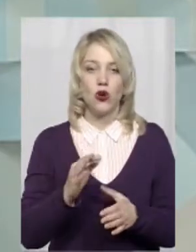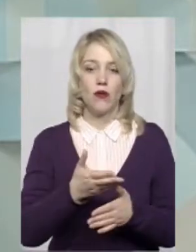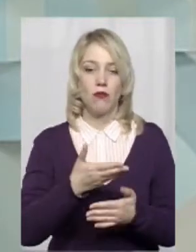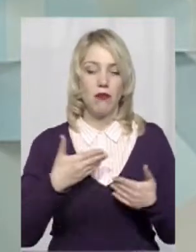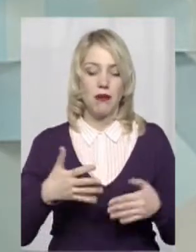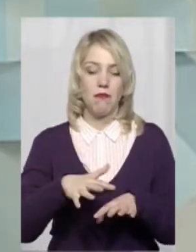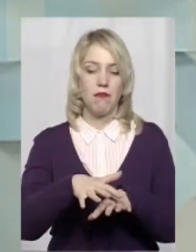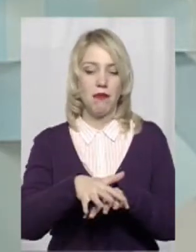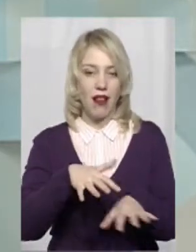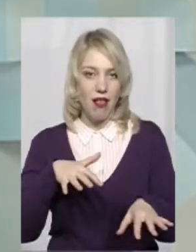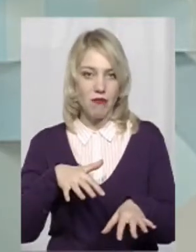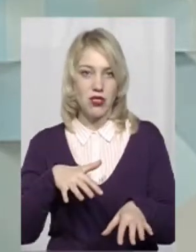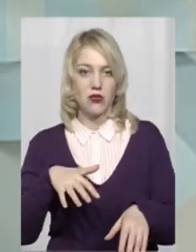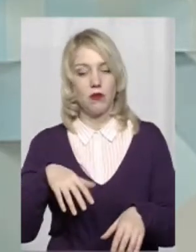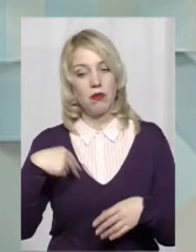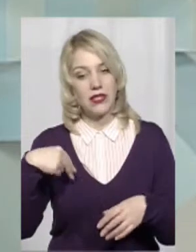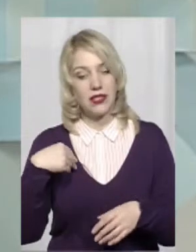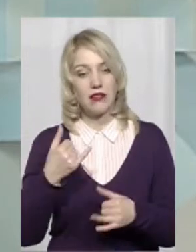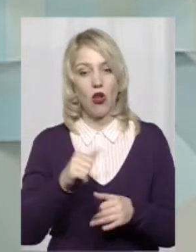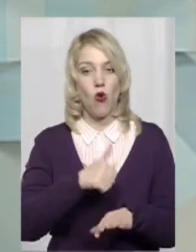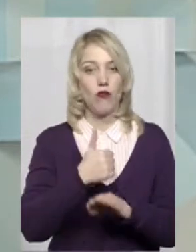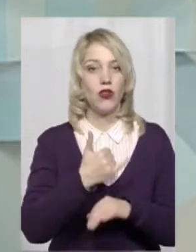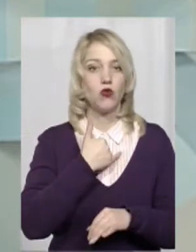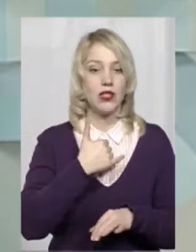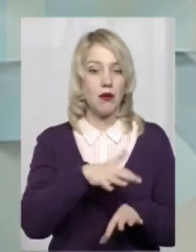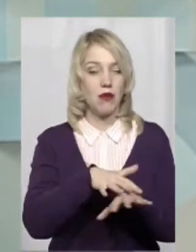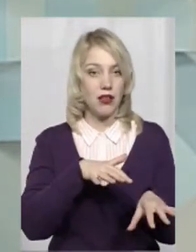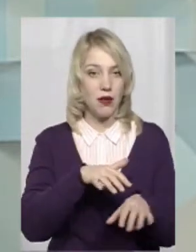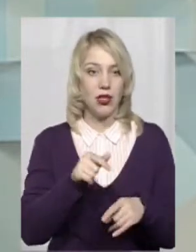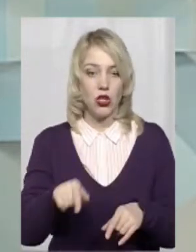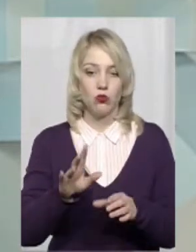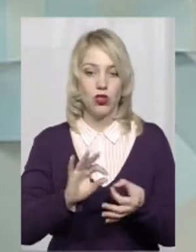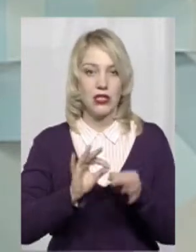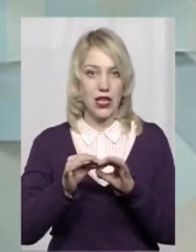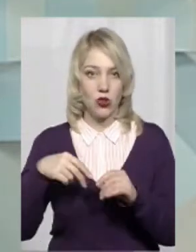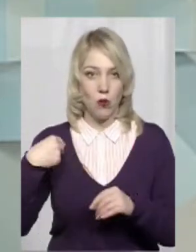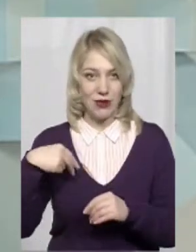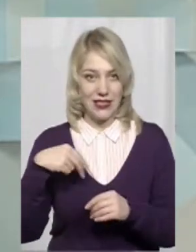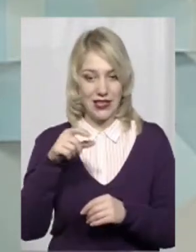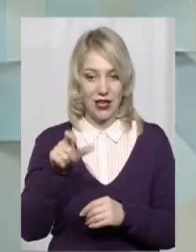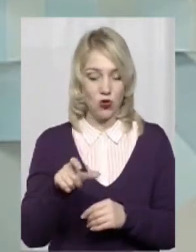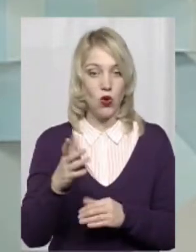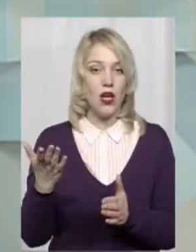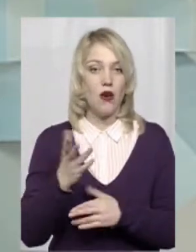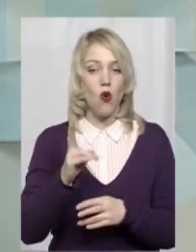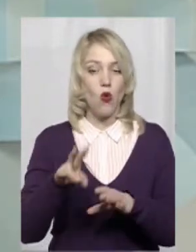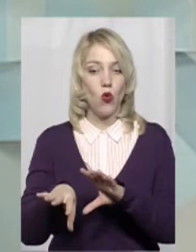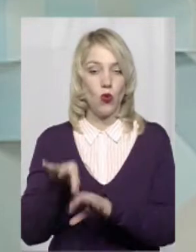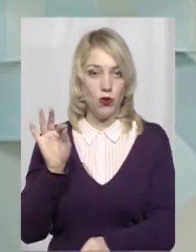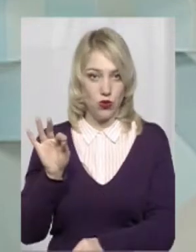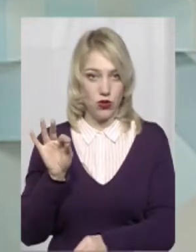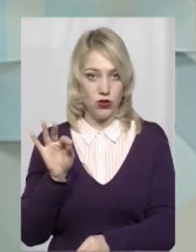країна, тобто, в нас головний парламент. І тут досить складно буде президенту, кого оберуть,